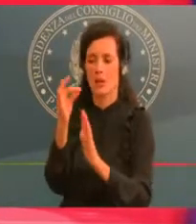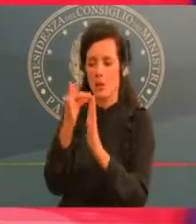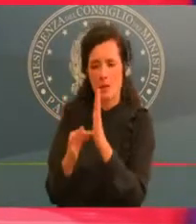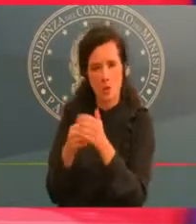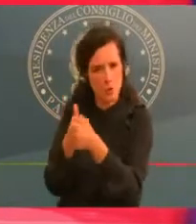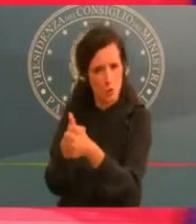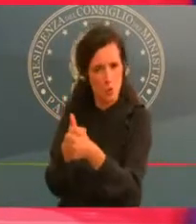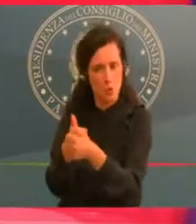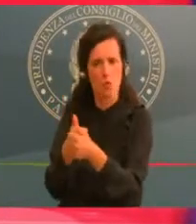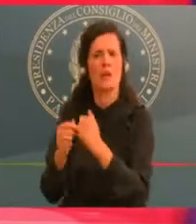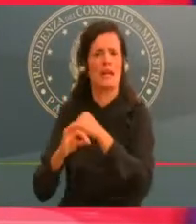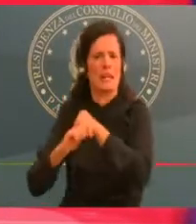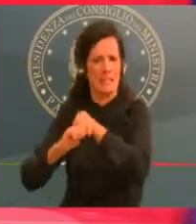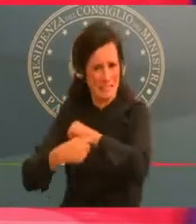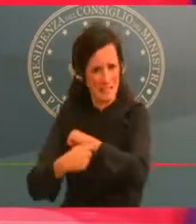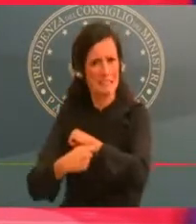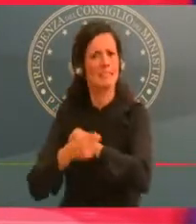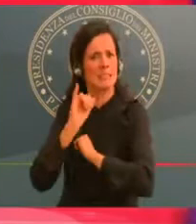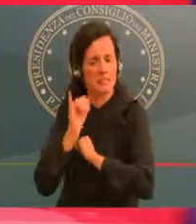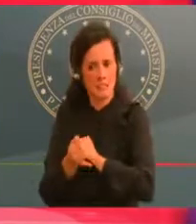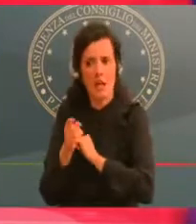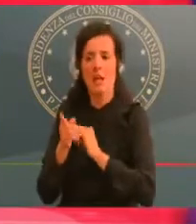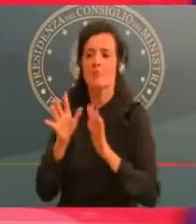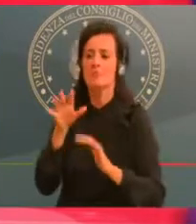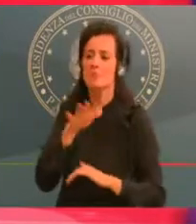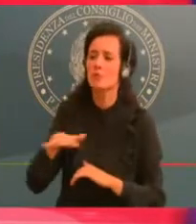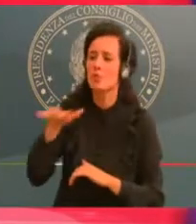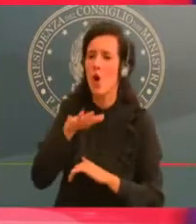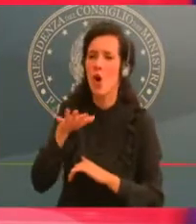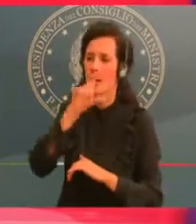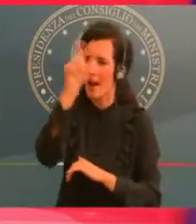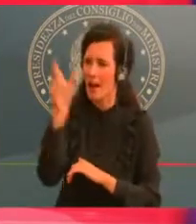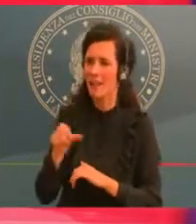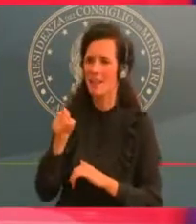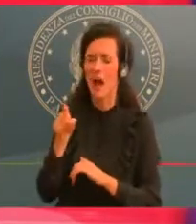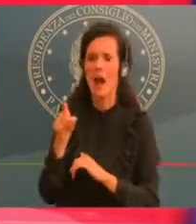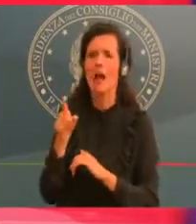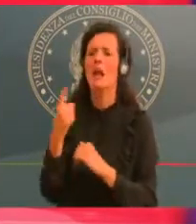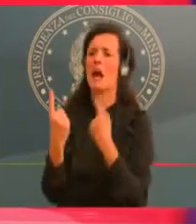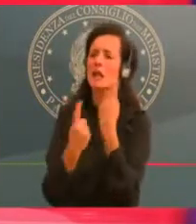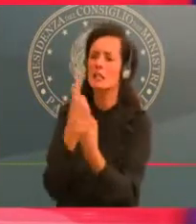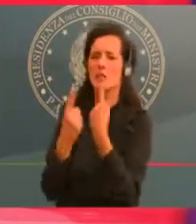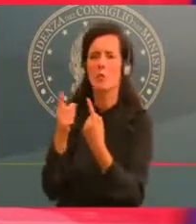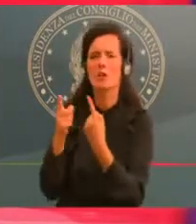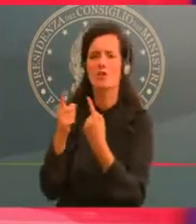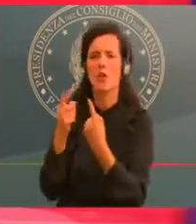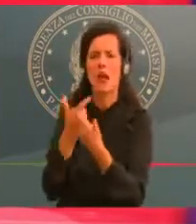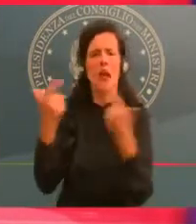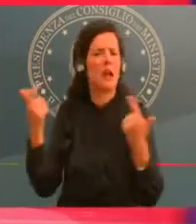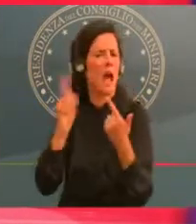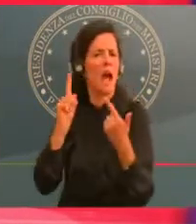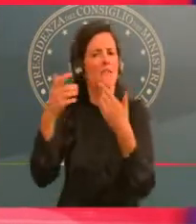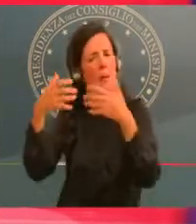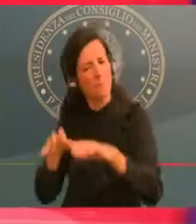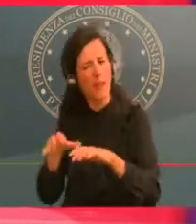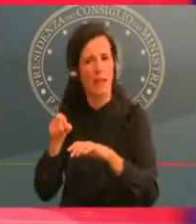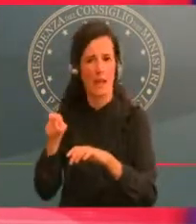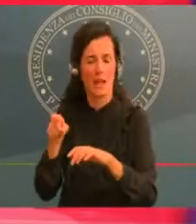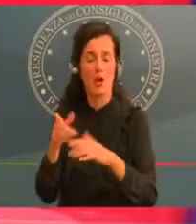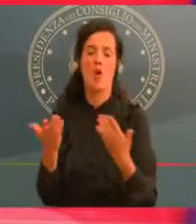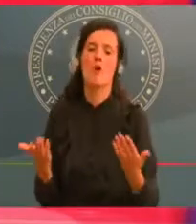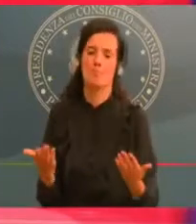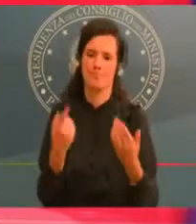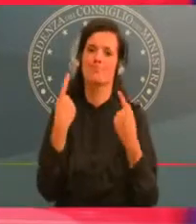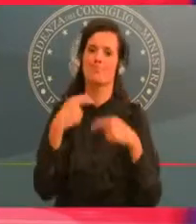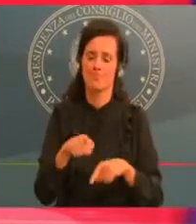è meno grave. Per questo abbiamo distinto l'intera penisola in tre aree, gialla, arancione,